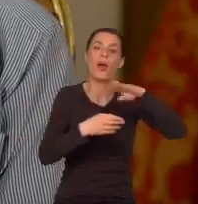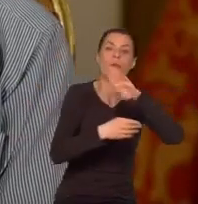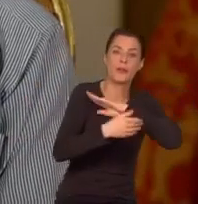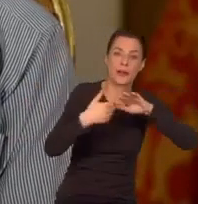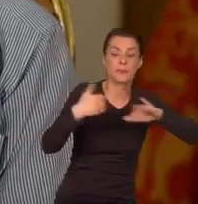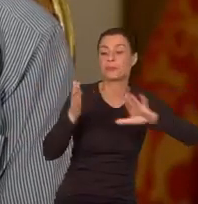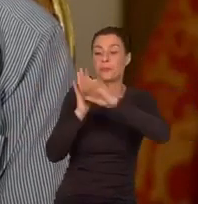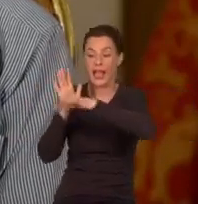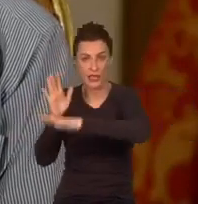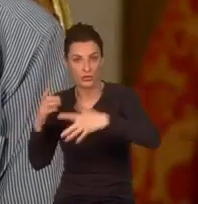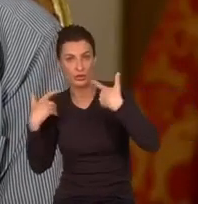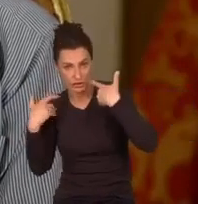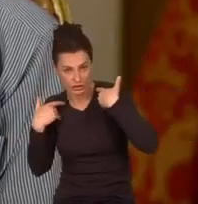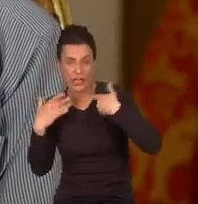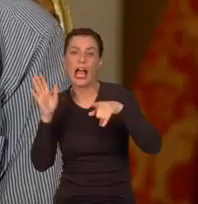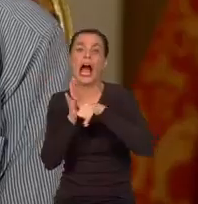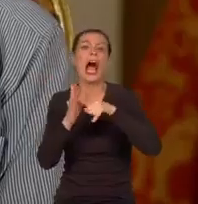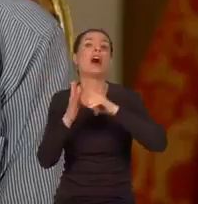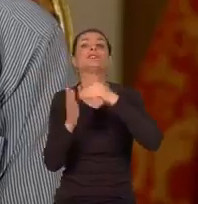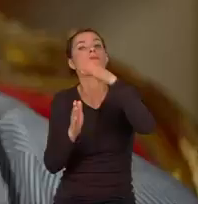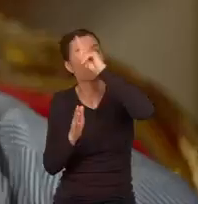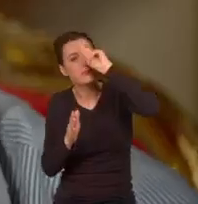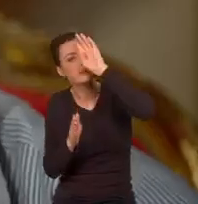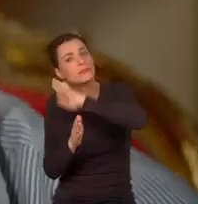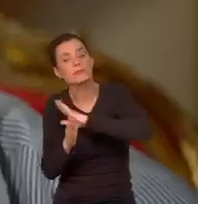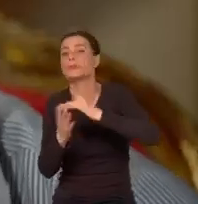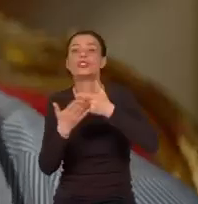żyjących, a zmarłych grzebano poza nim.